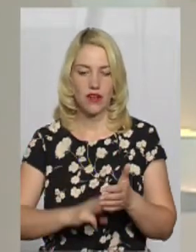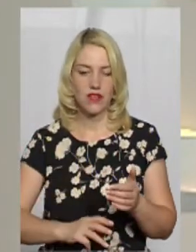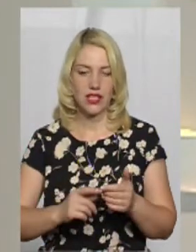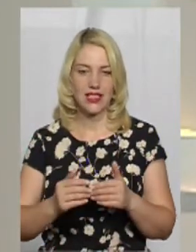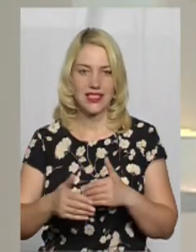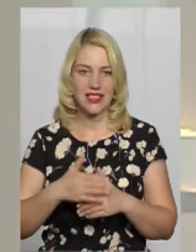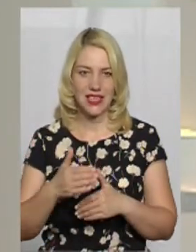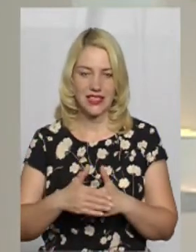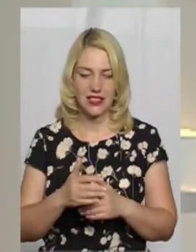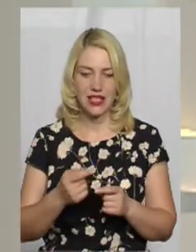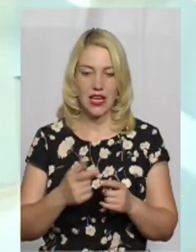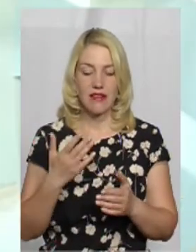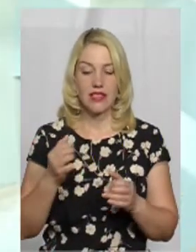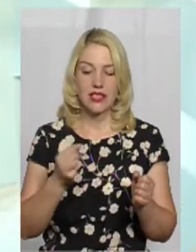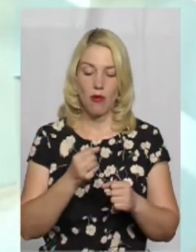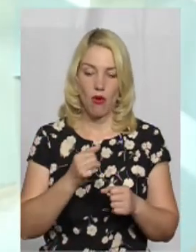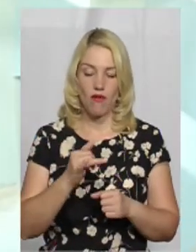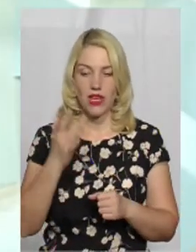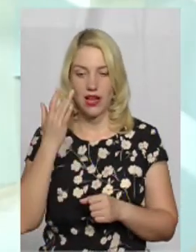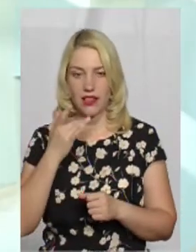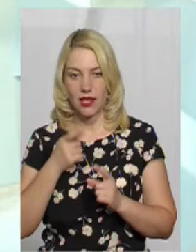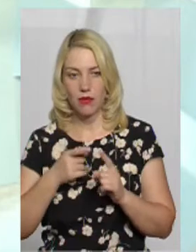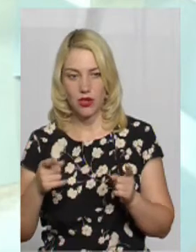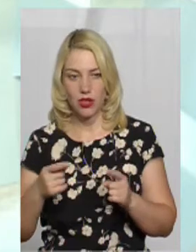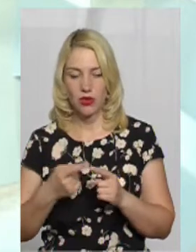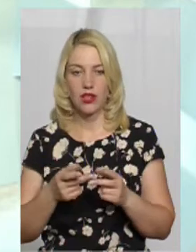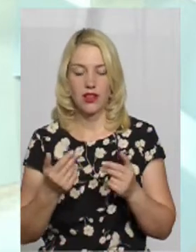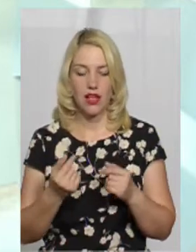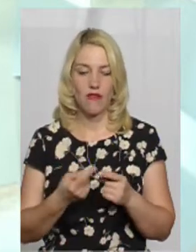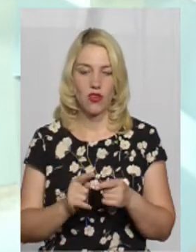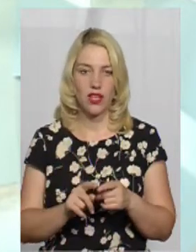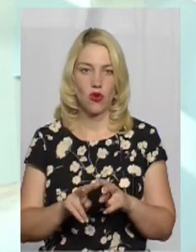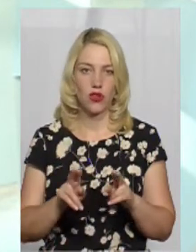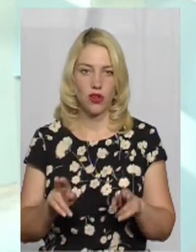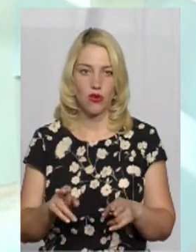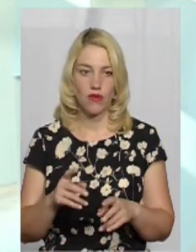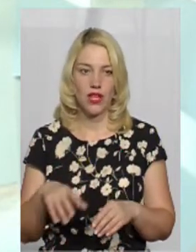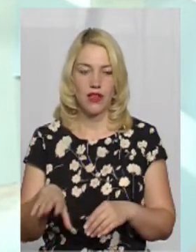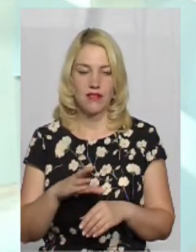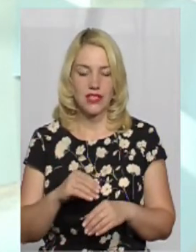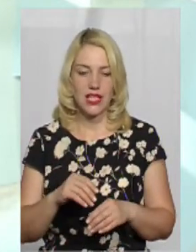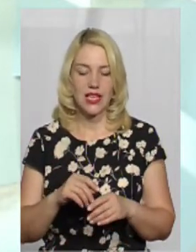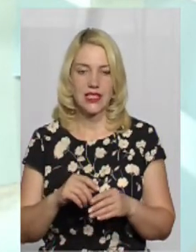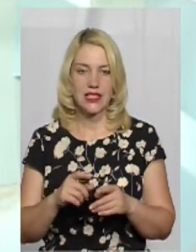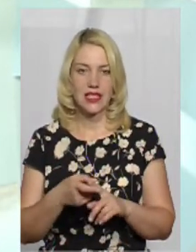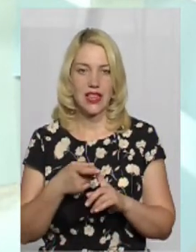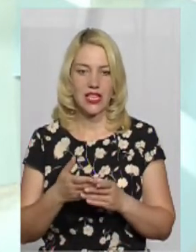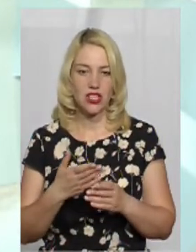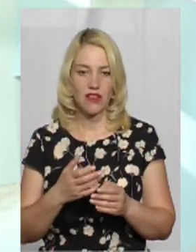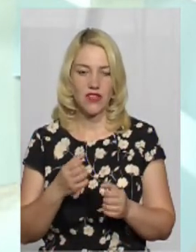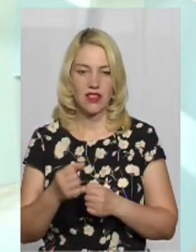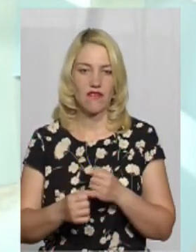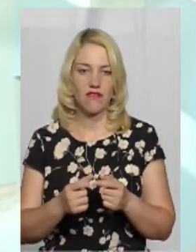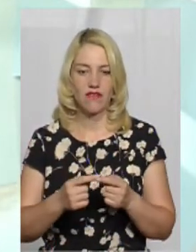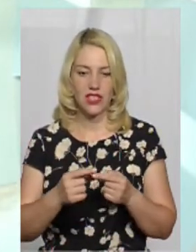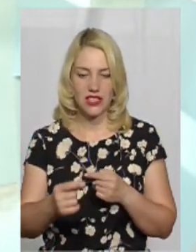однакові як в зимовий період, так і в літній. Так, дійсно, вони однакові. Все залежить від пройденої відстані, а також